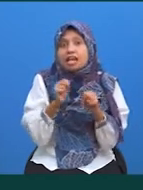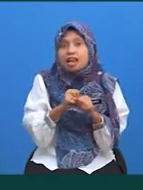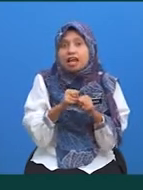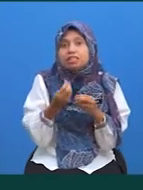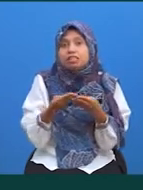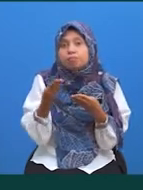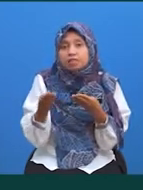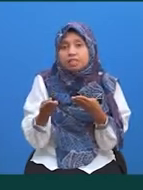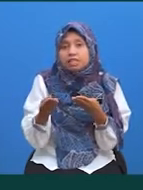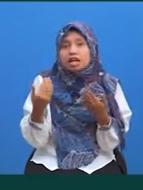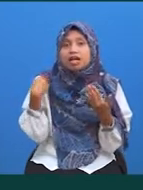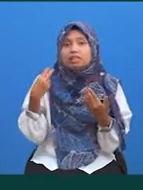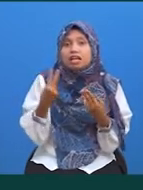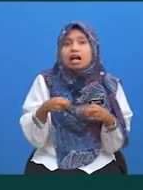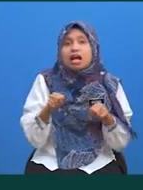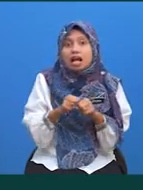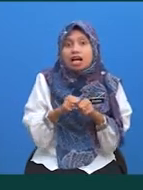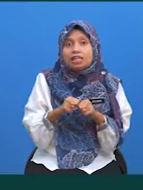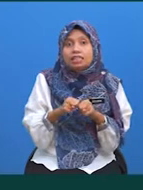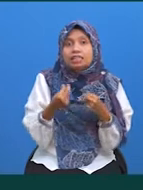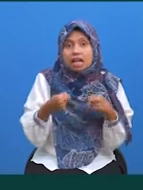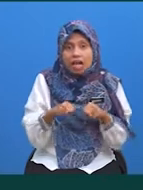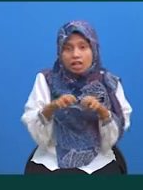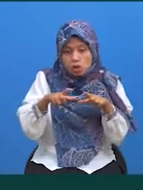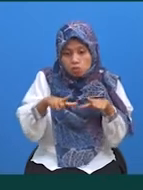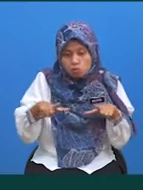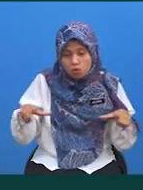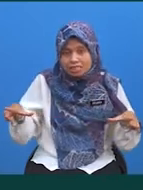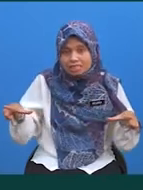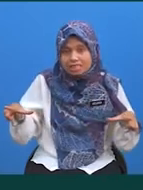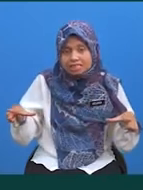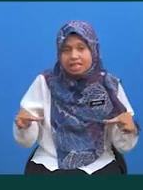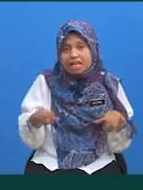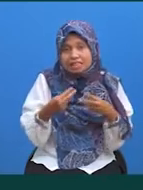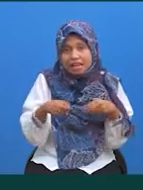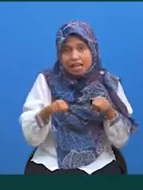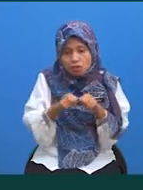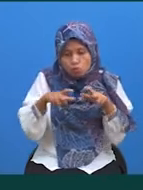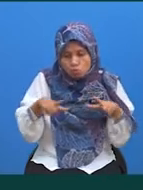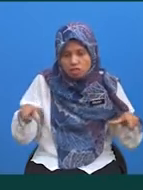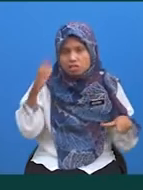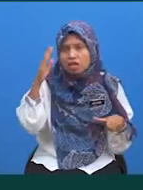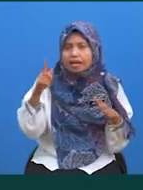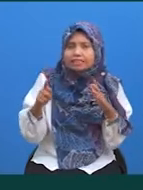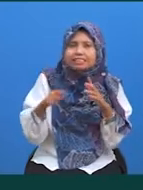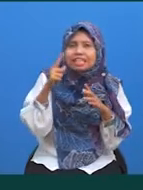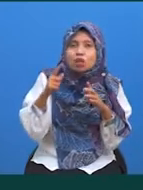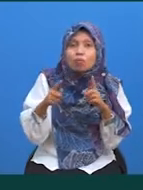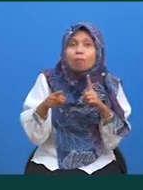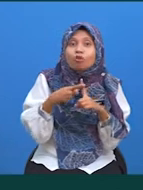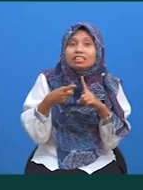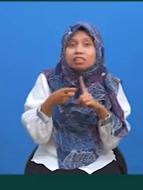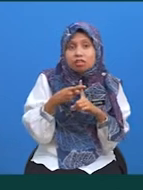diberi merupakan nilai luas Maka nilai luas akan sentiasa positif